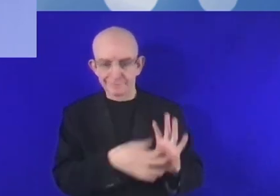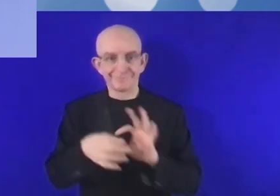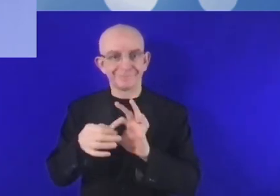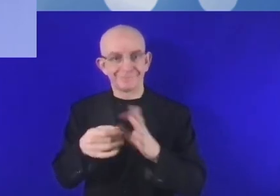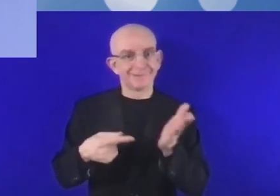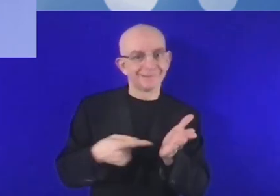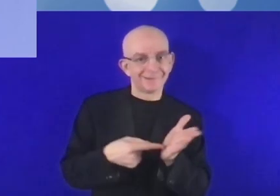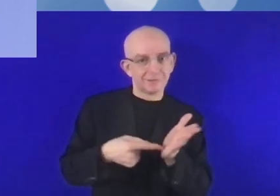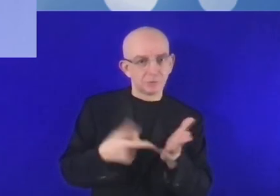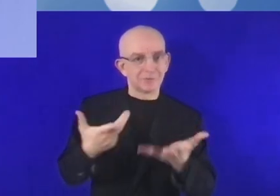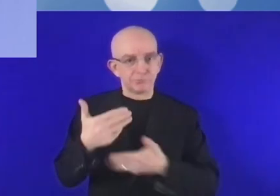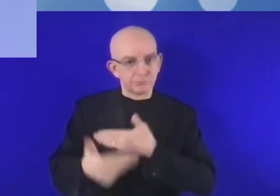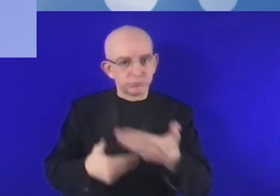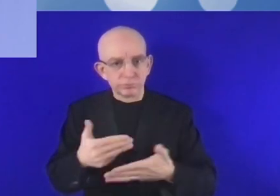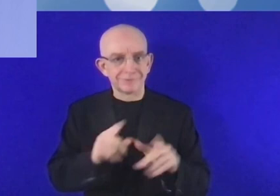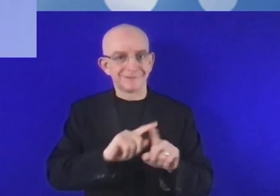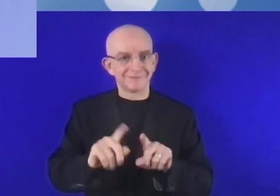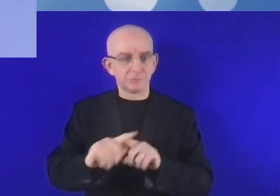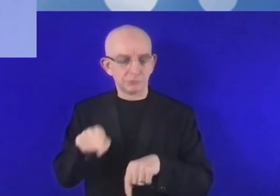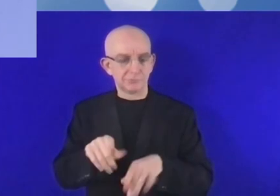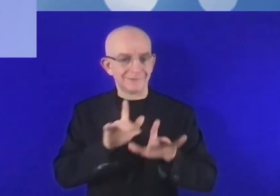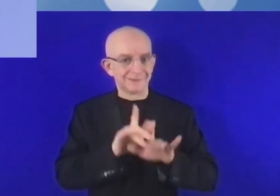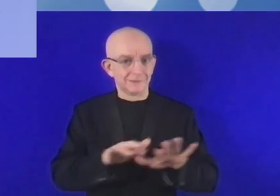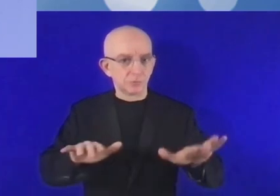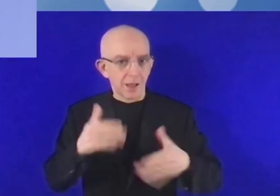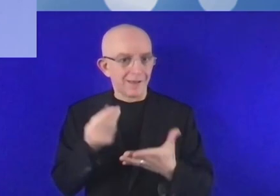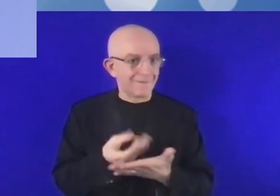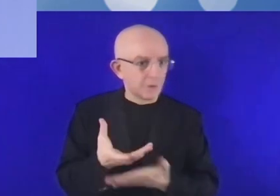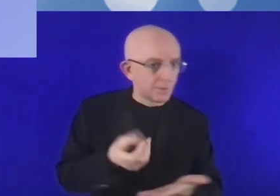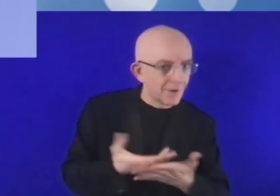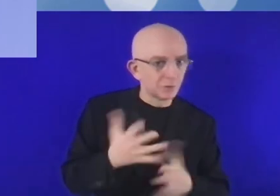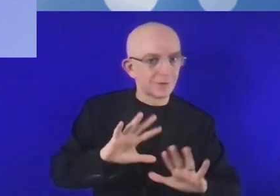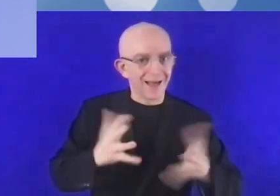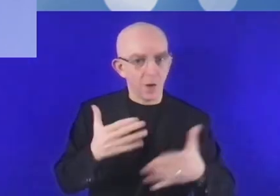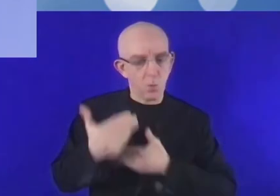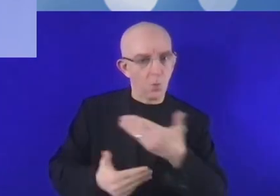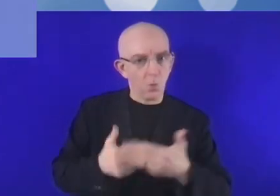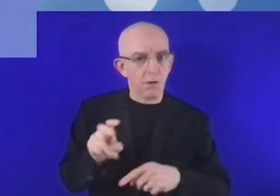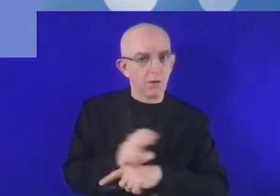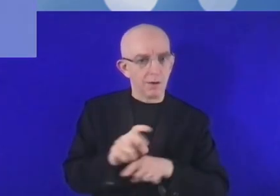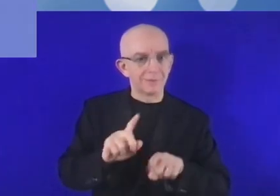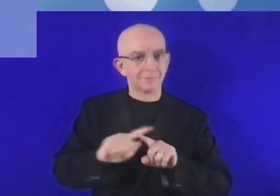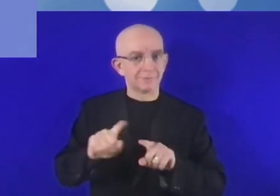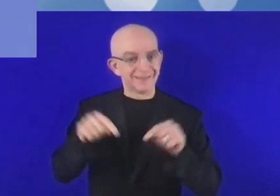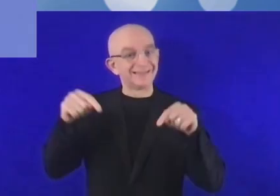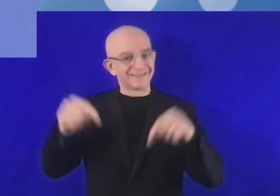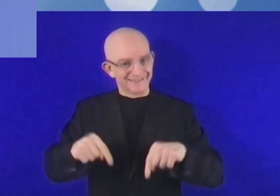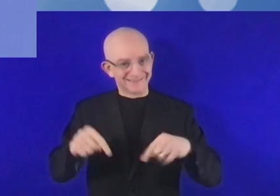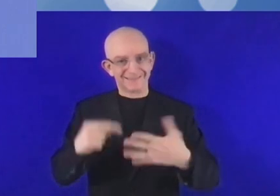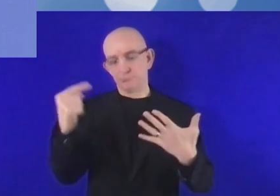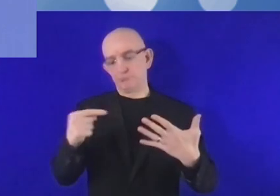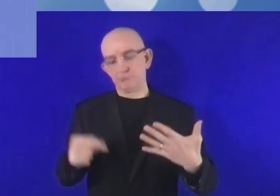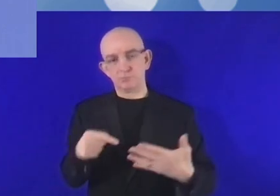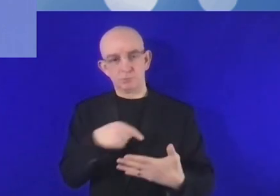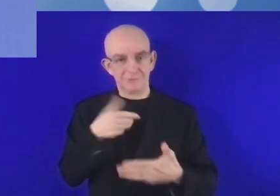entreprises liées à la numérisation. Voilà les défis que je vois devant nous pour les mois à venir. Merci beaucoup.